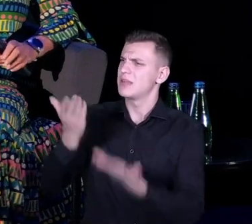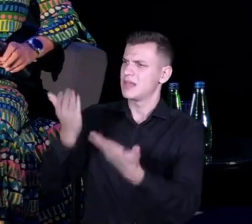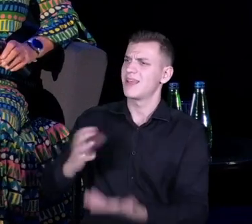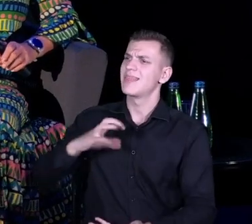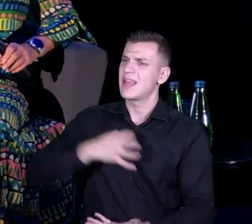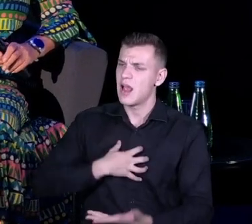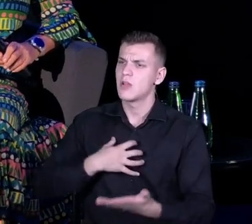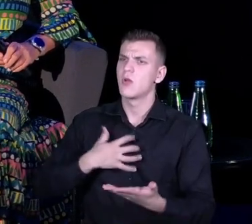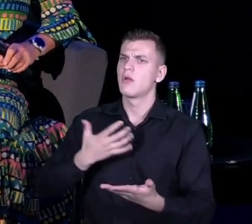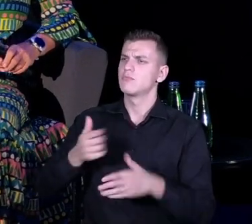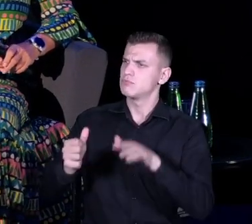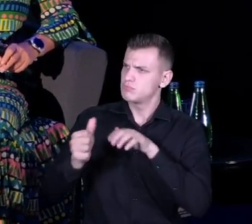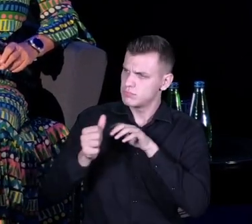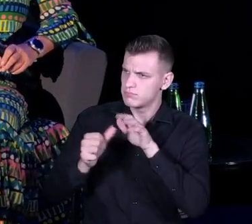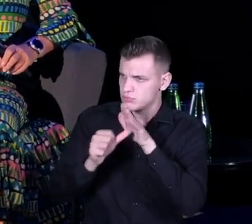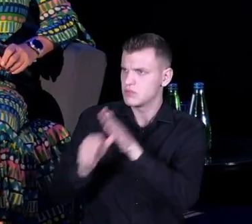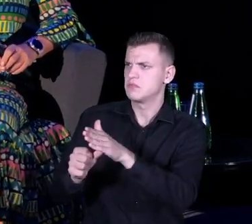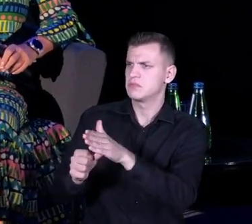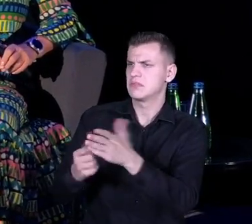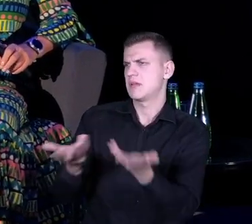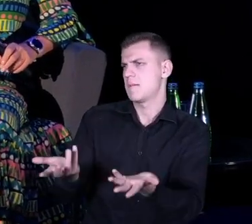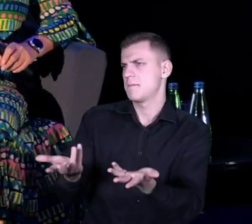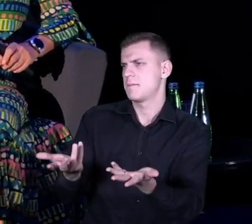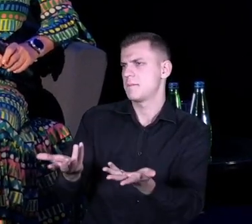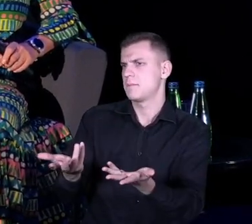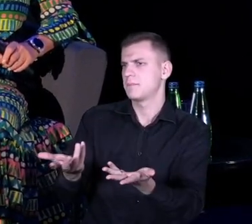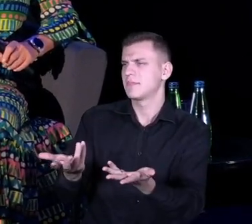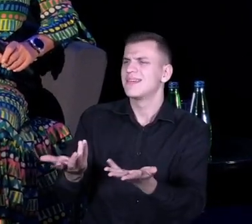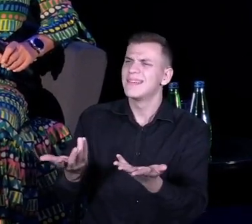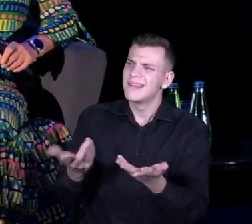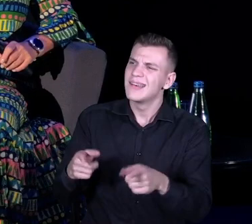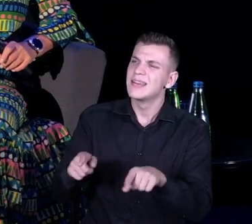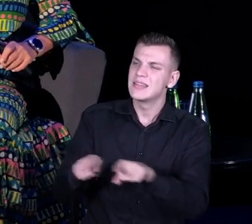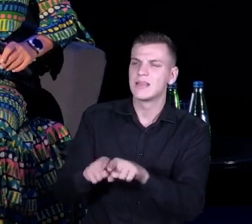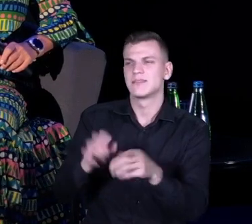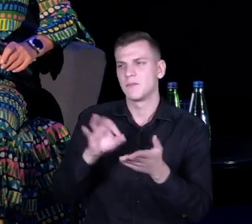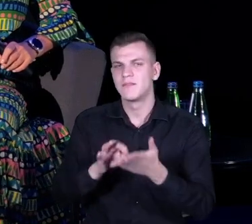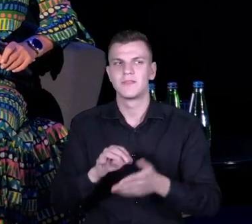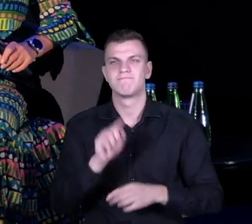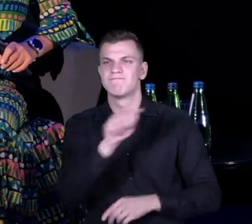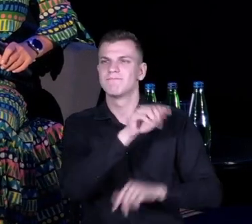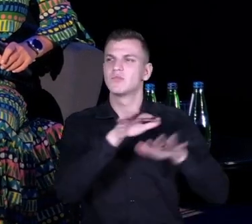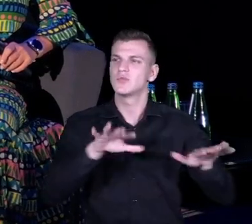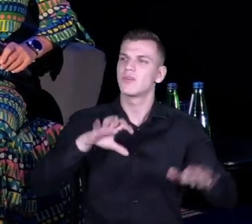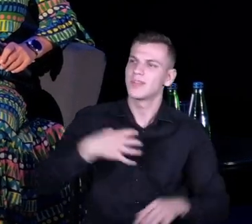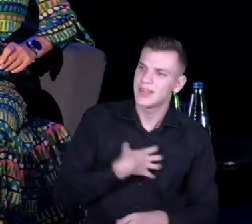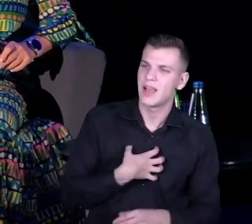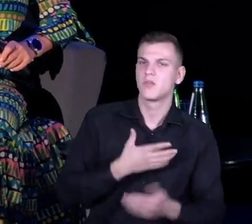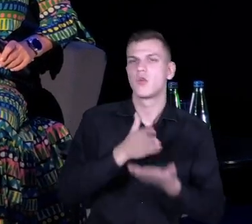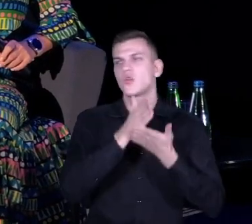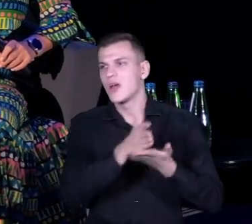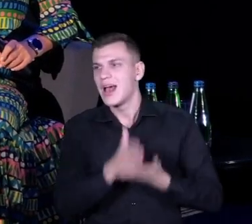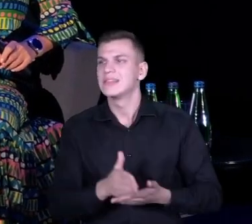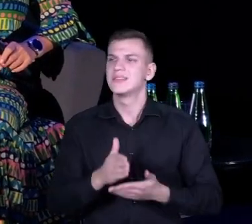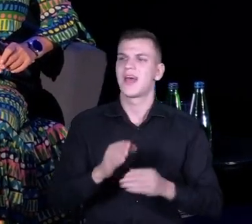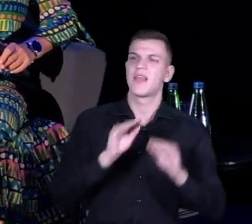lidera, przywódcy w szkole, bo niewątpliwie też wielu dyrektorów, ale też nauczycieli i naszych doradców, trenerów, którzy jeśli